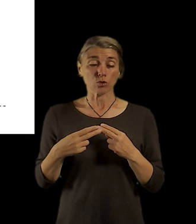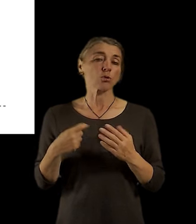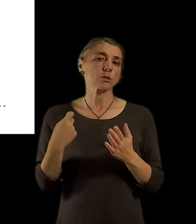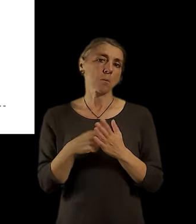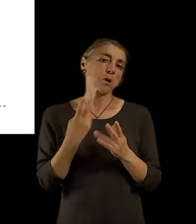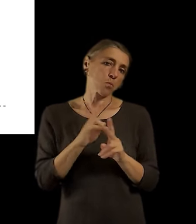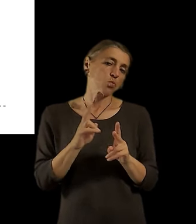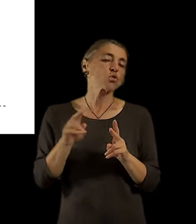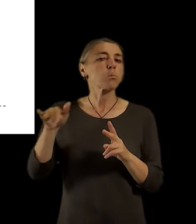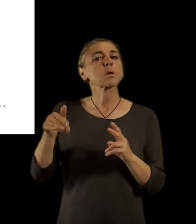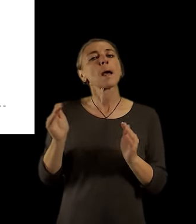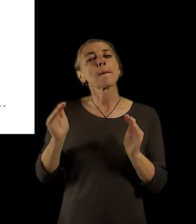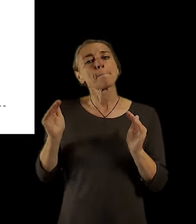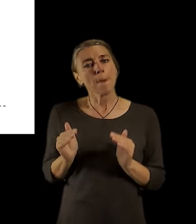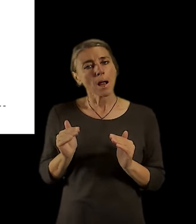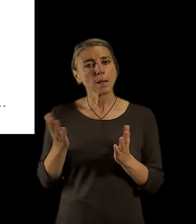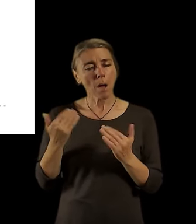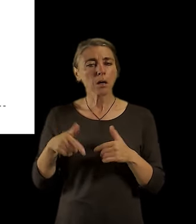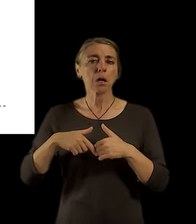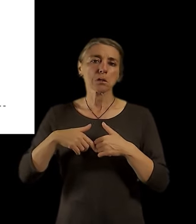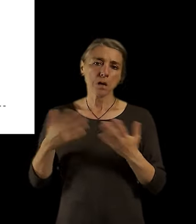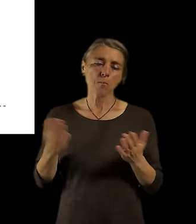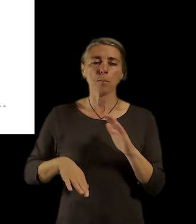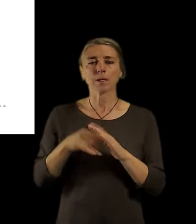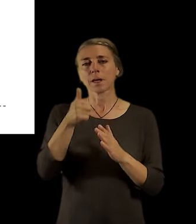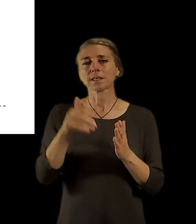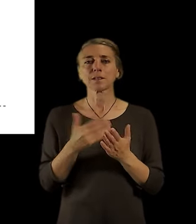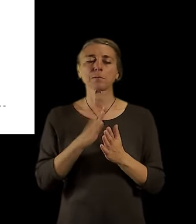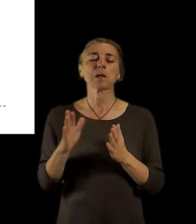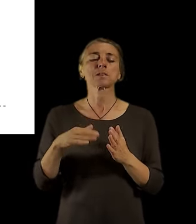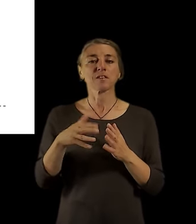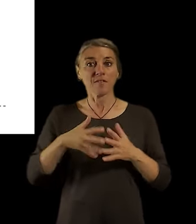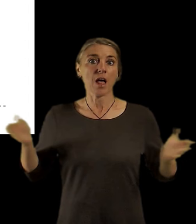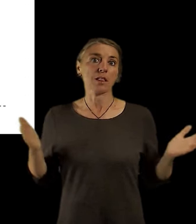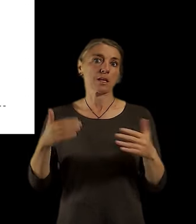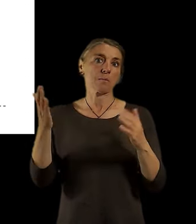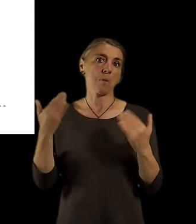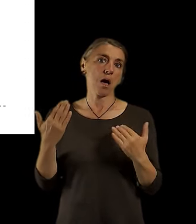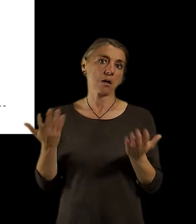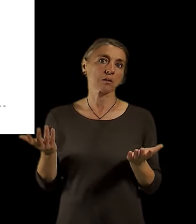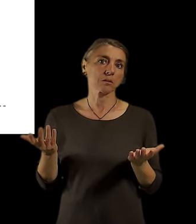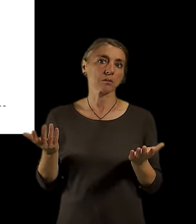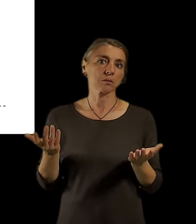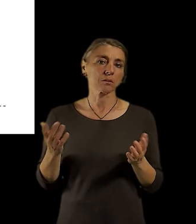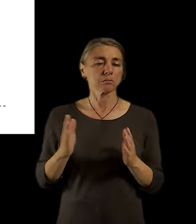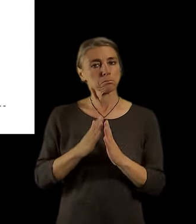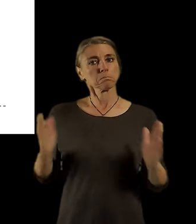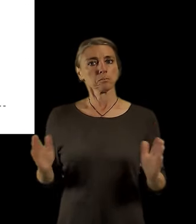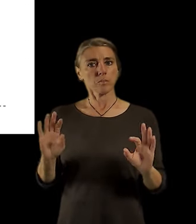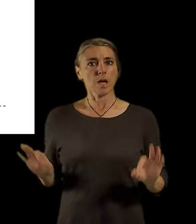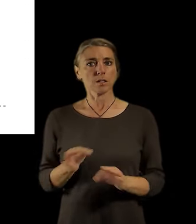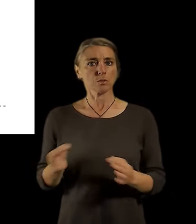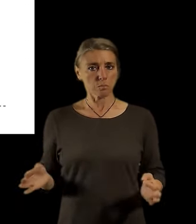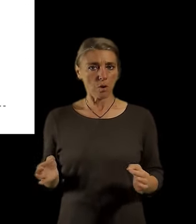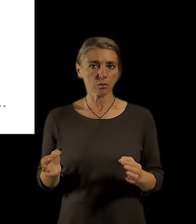toho malého parku, nebo do 1500 metrů od toho velkého, anebo cokoliv mezi tím, tak jak to vyjde. Takže vlastně tady to je